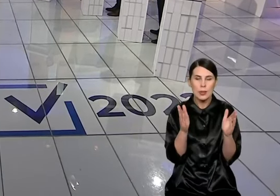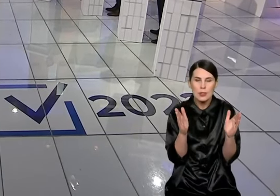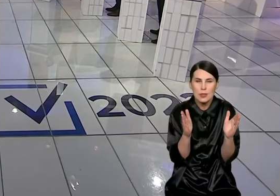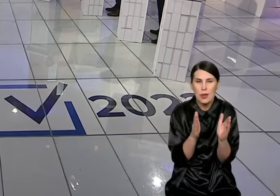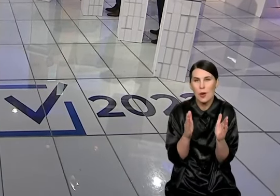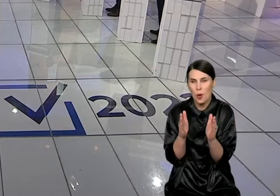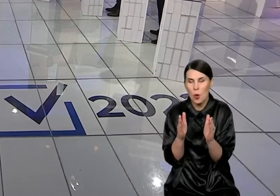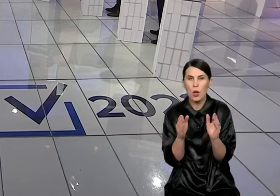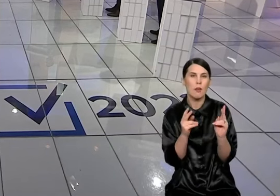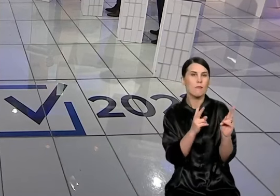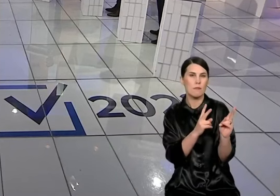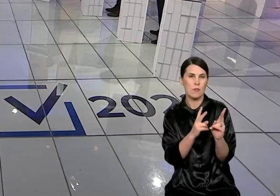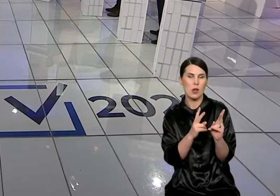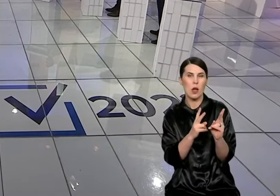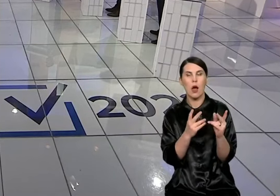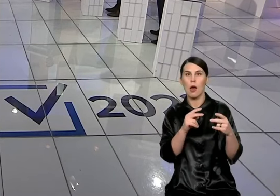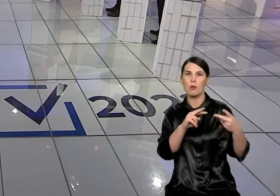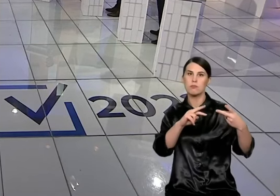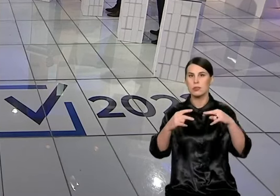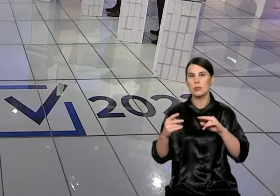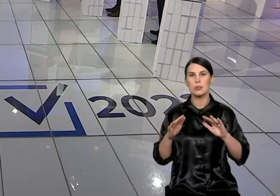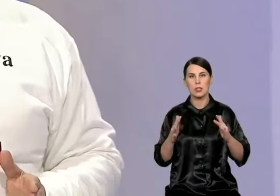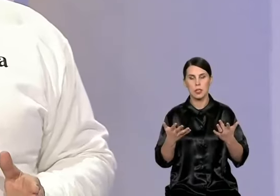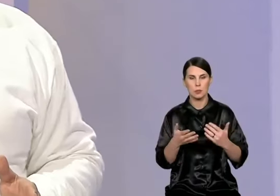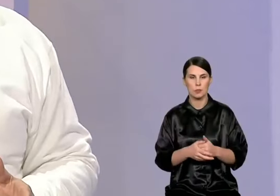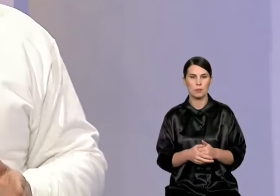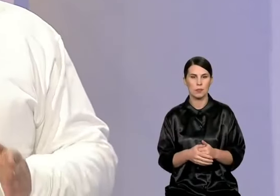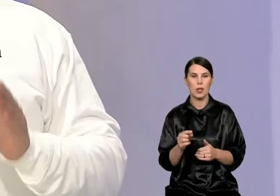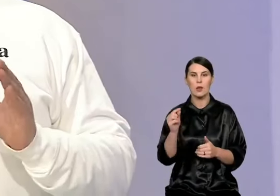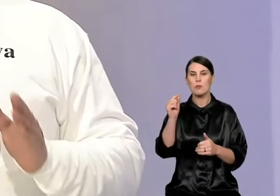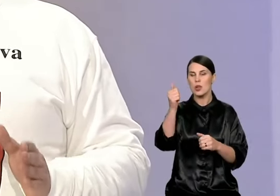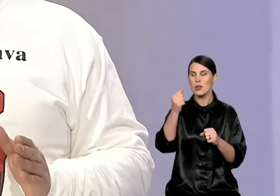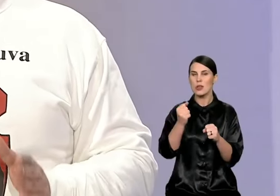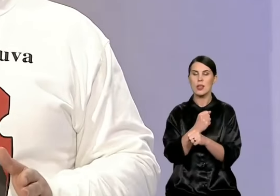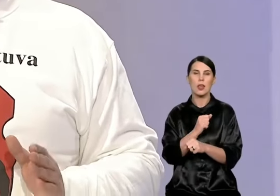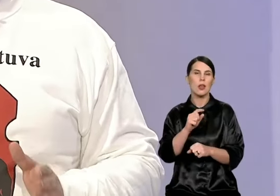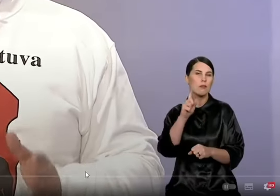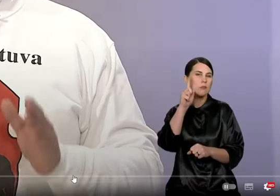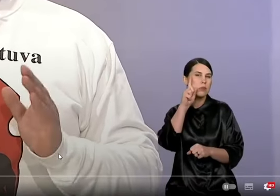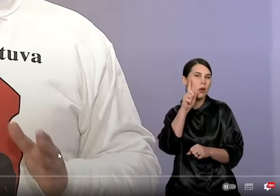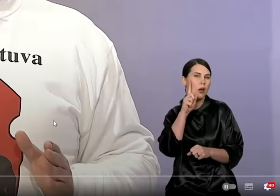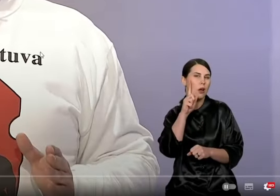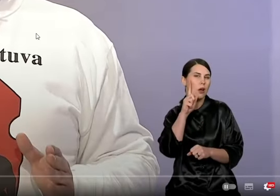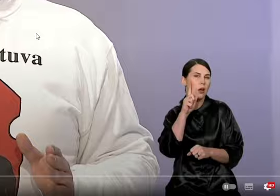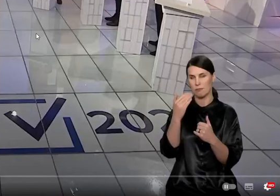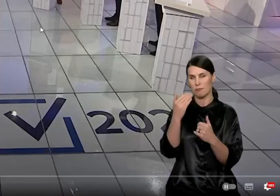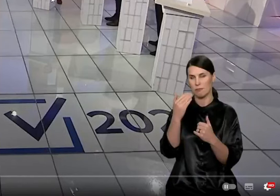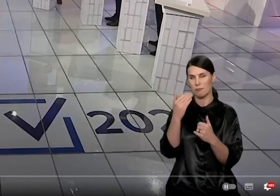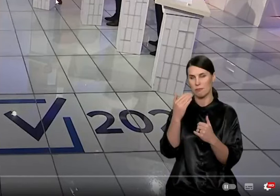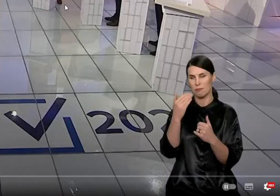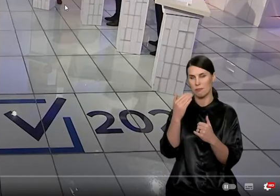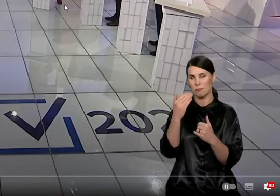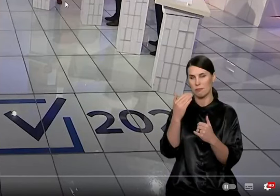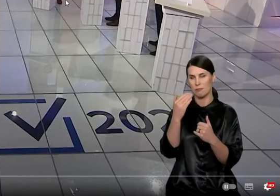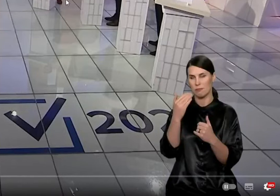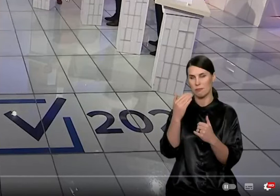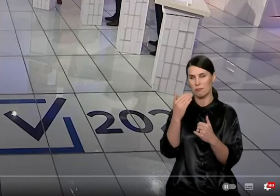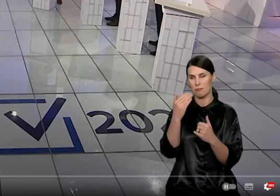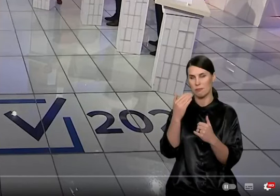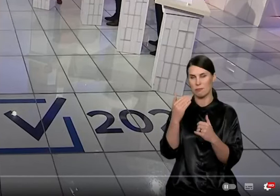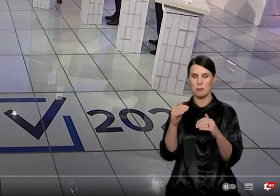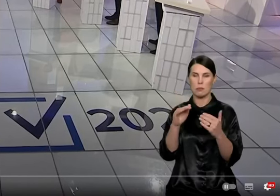Girinskas. Prašau. Tai visų pirma, miestas turi būti patogus miestiečiams. Tai mes turime atsižiūrėti Pak, bled, praklausiau, kas klausimas buvo?